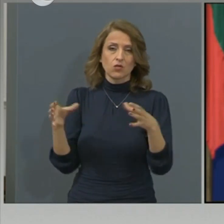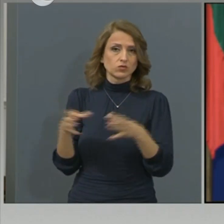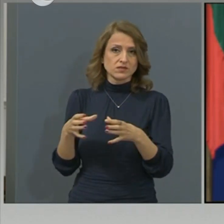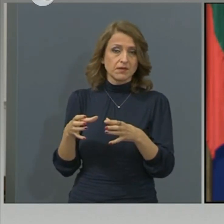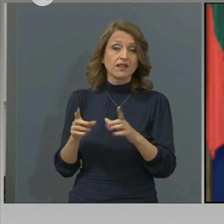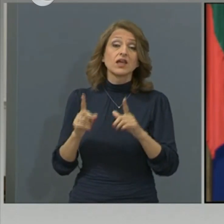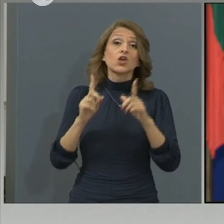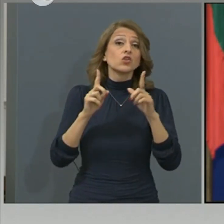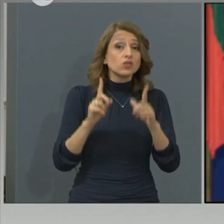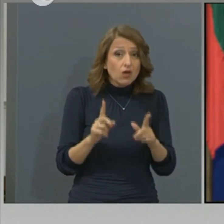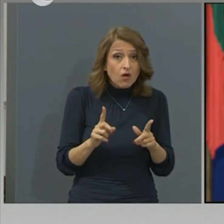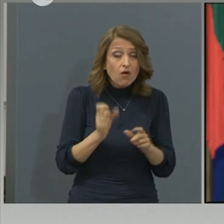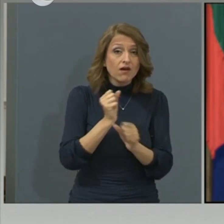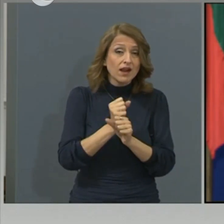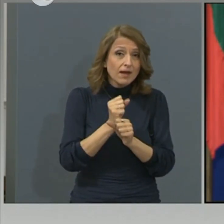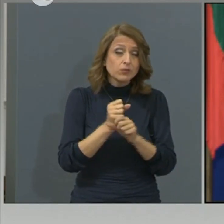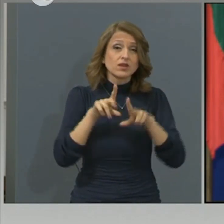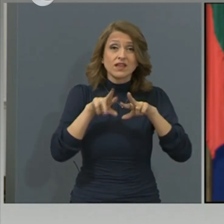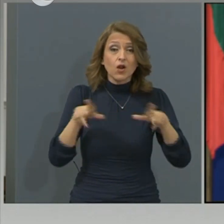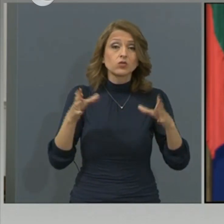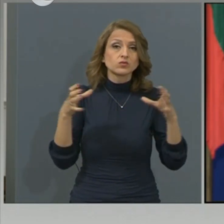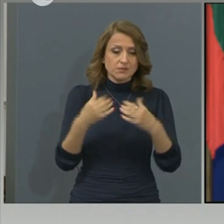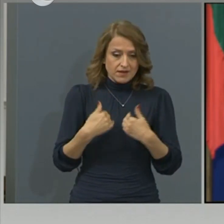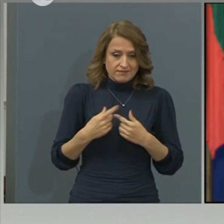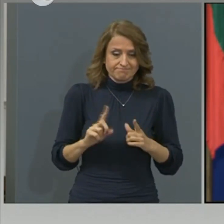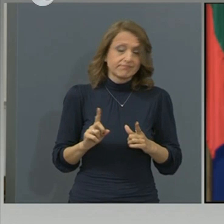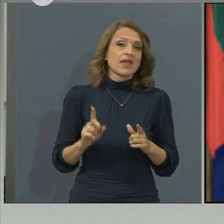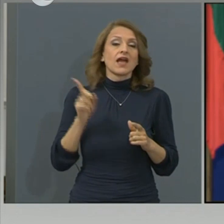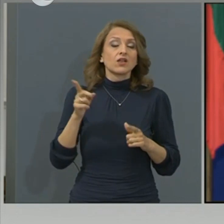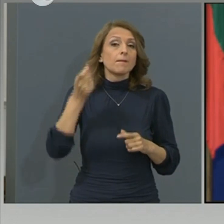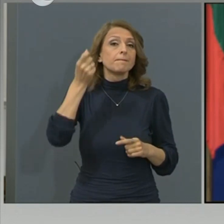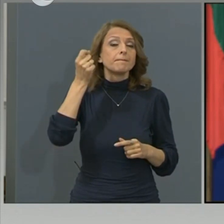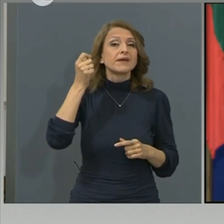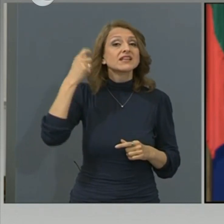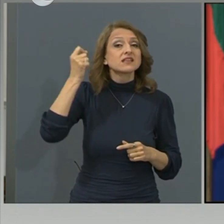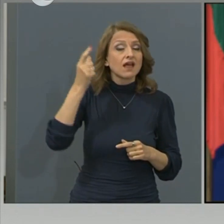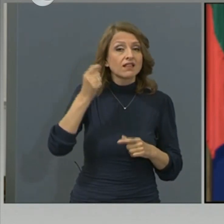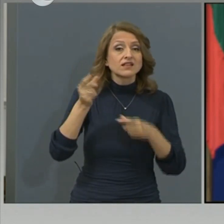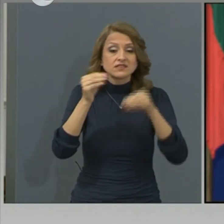председателския съвет, ако правилно се изразява.